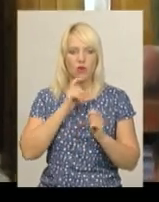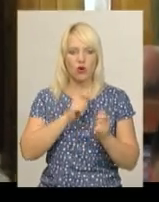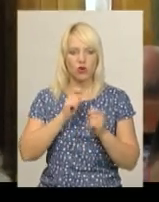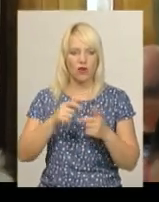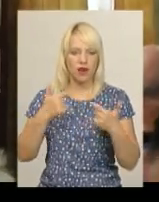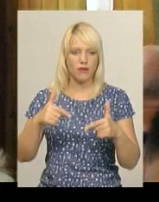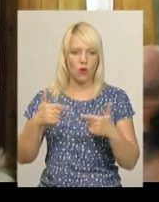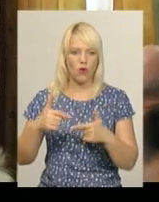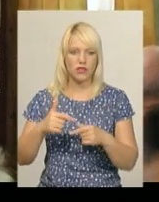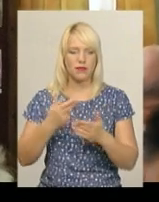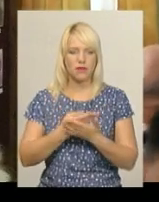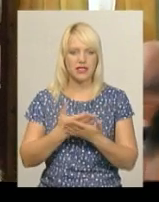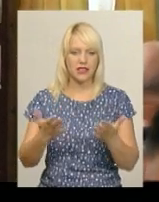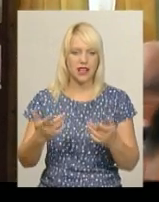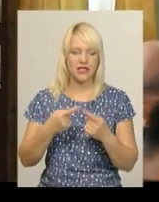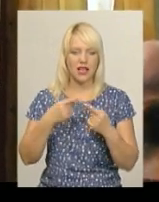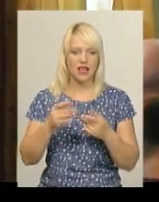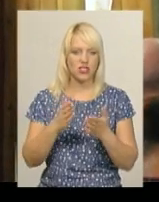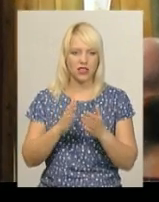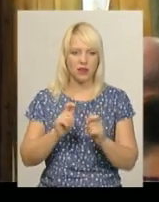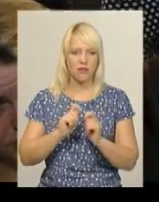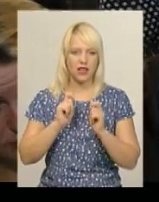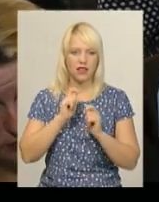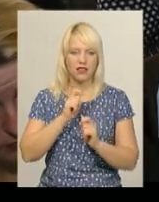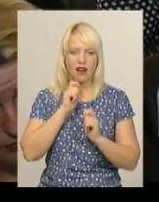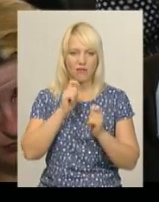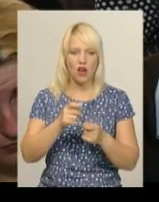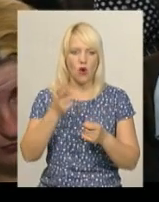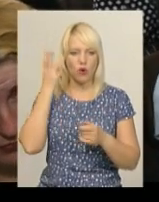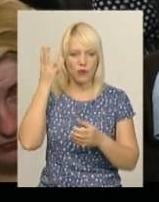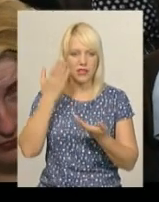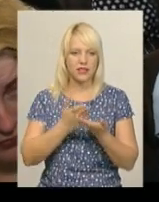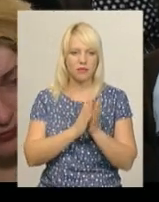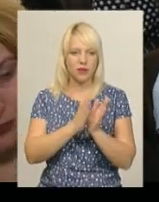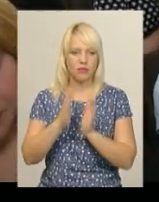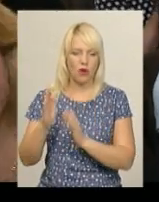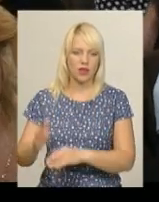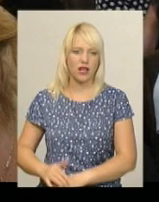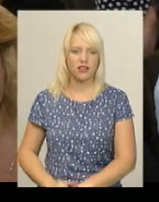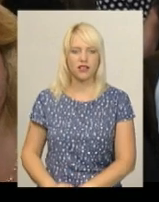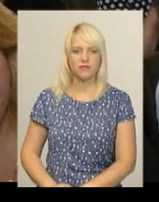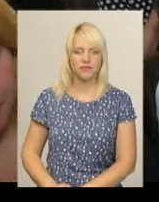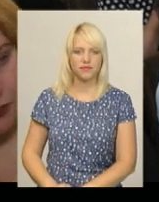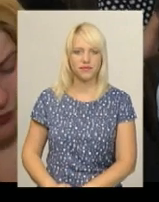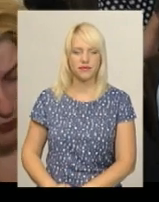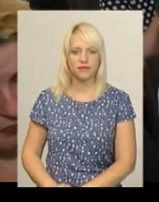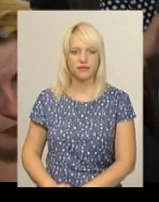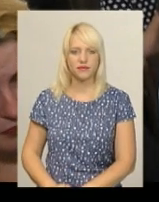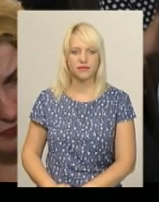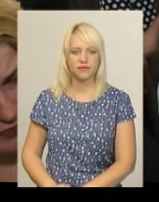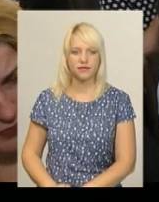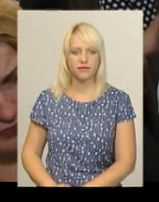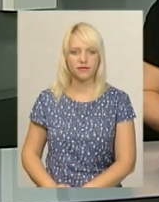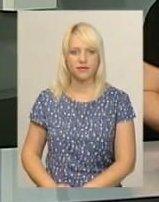презентації. Інші примірники автор передав у Хмельницькій бібліотеки. Ірина Хижа, Олександр Горішавський, Володимир Паломар. Новини Поділля.Центр.